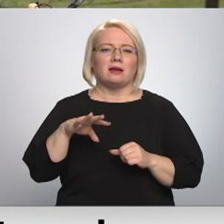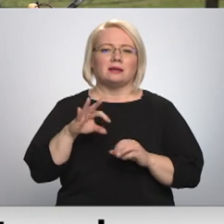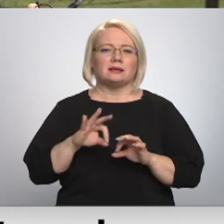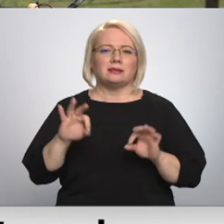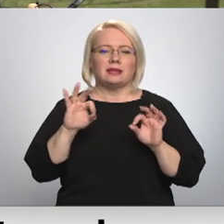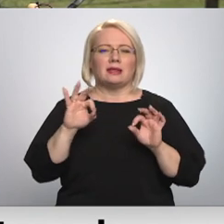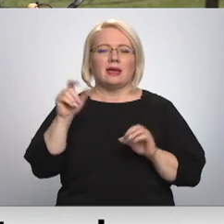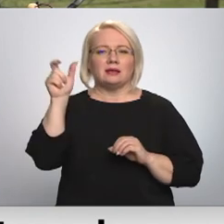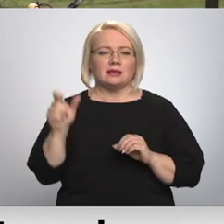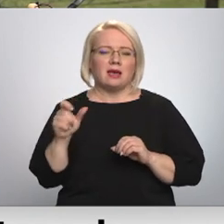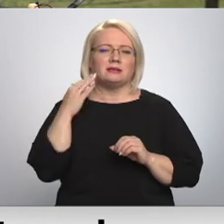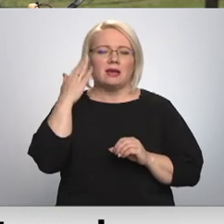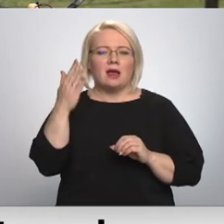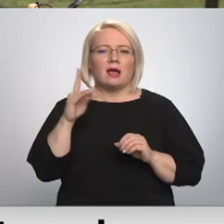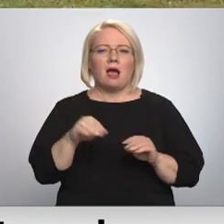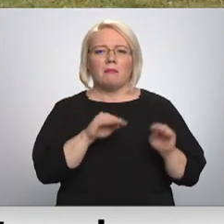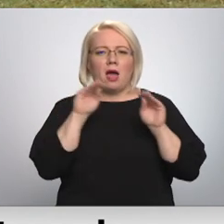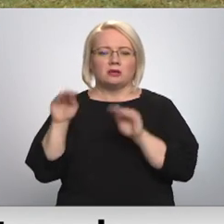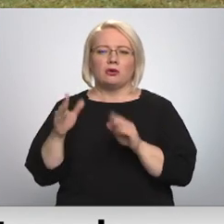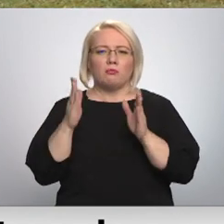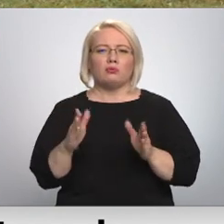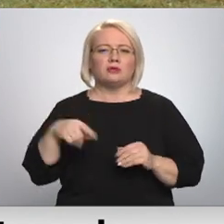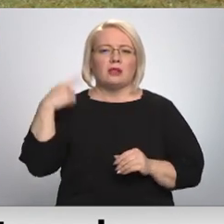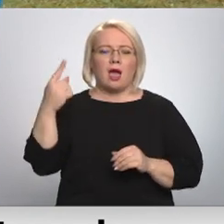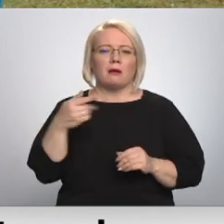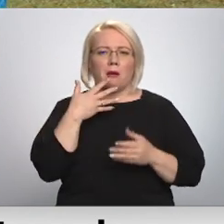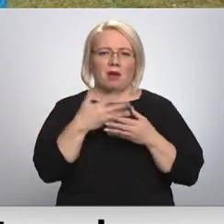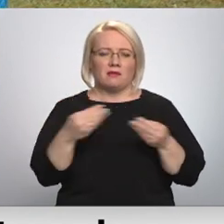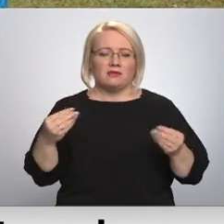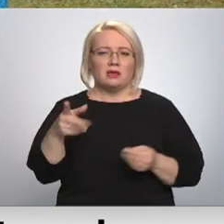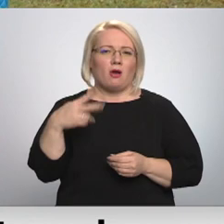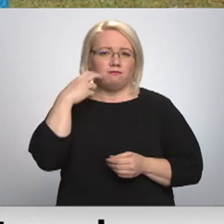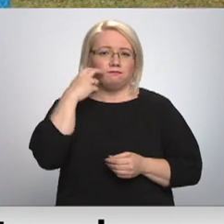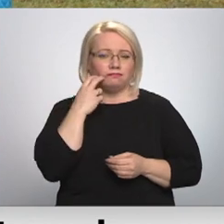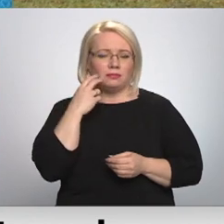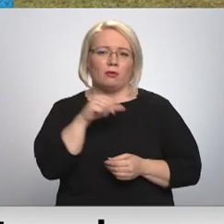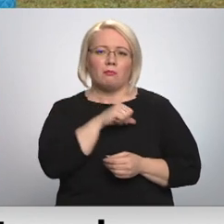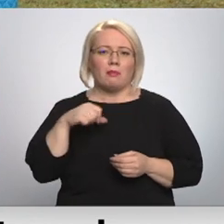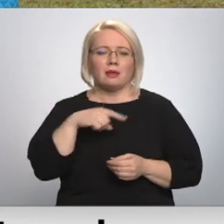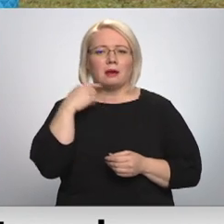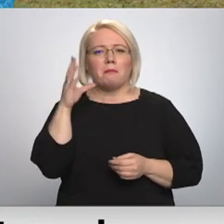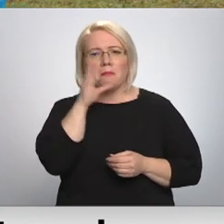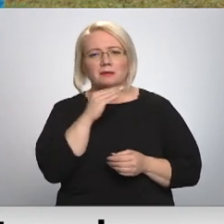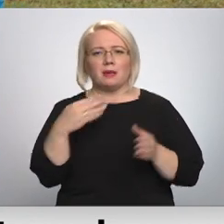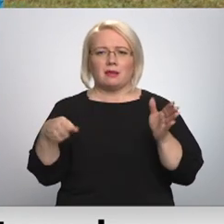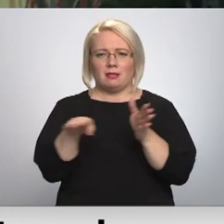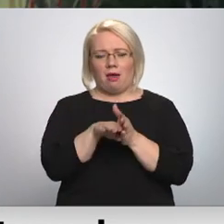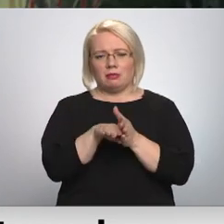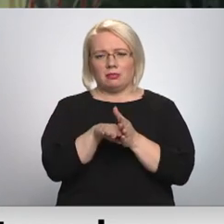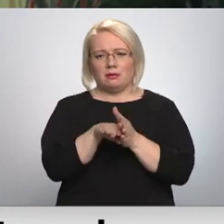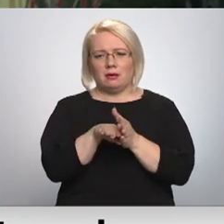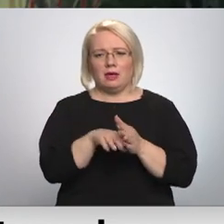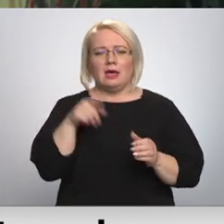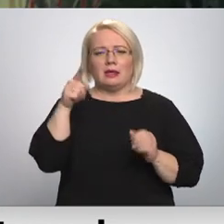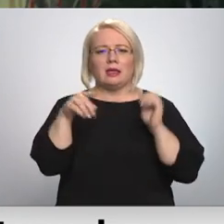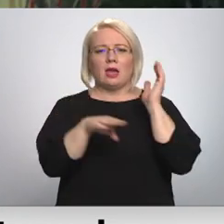pārstādīšana sāksies jau nākamajā pavasarī, jo sava cienījumā vecuma dēļ viņa pati gribētu paspēt būt klātesoša. Kad